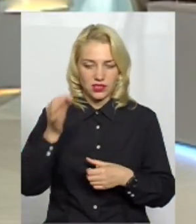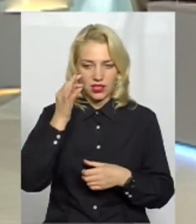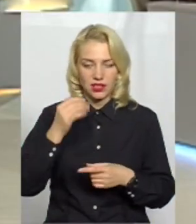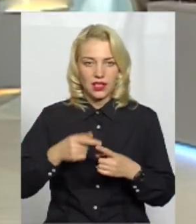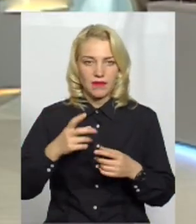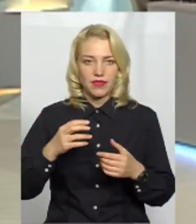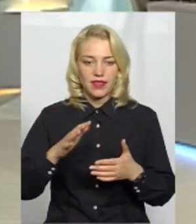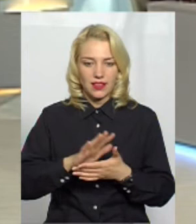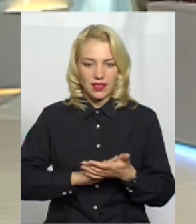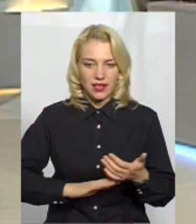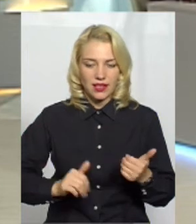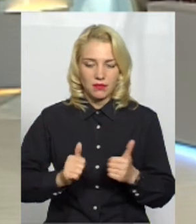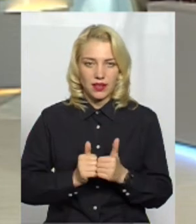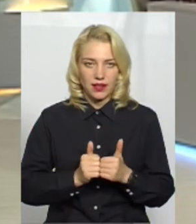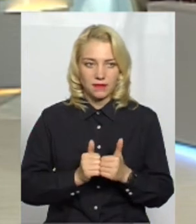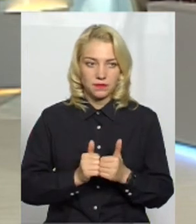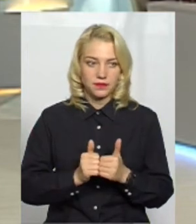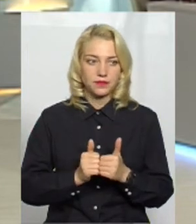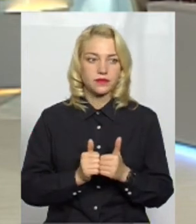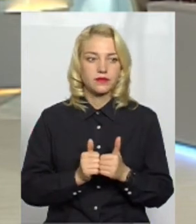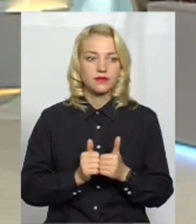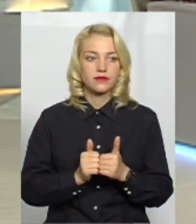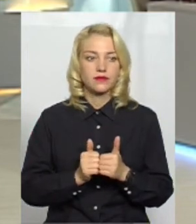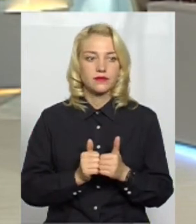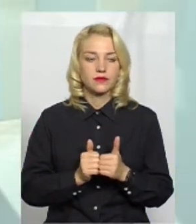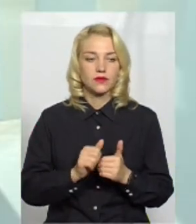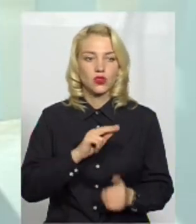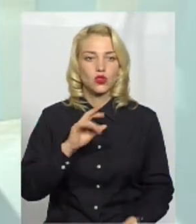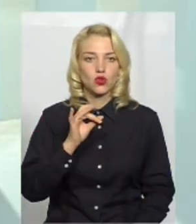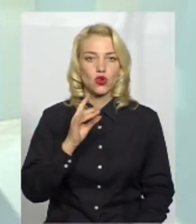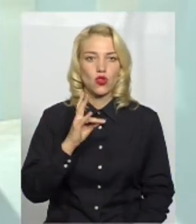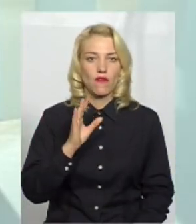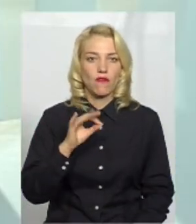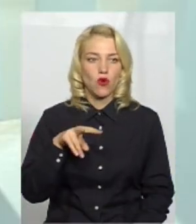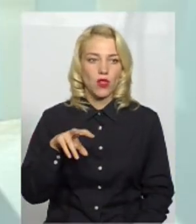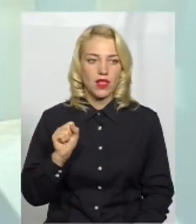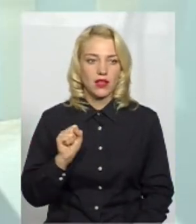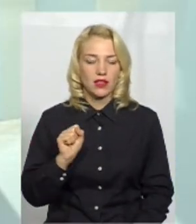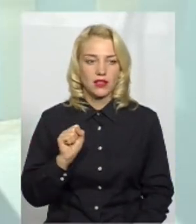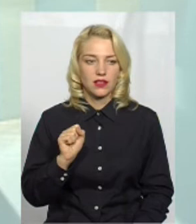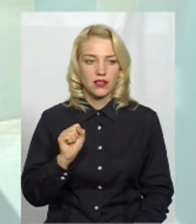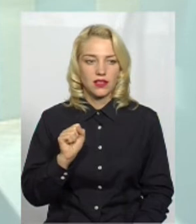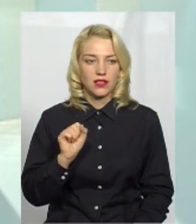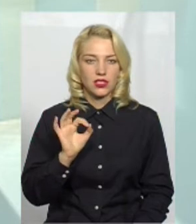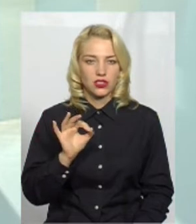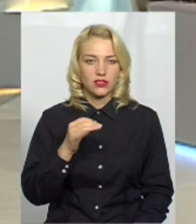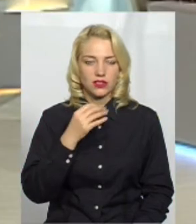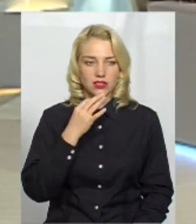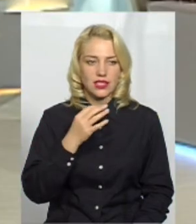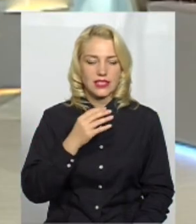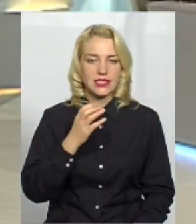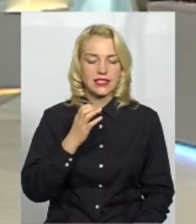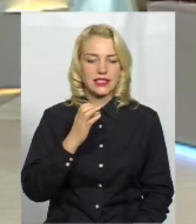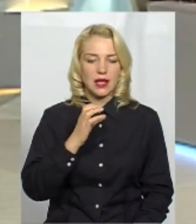ще? Надалі біля Чорновола, так, зараз скажу, це в нас